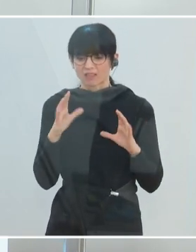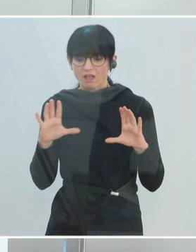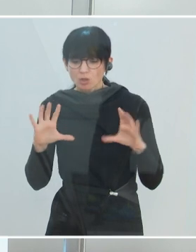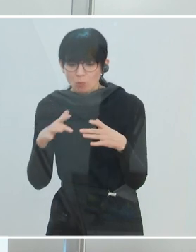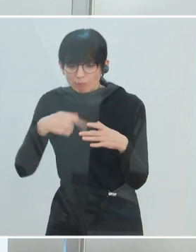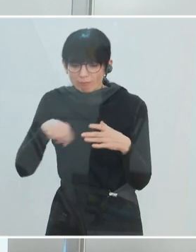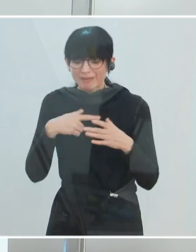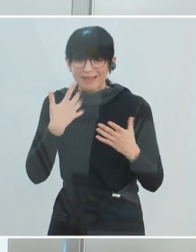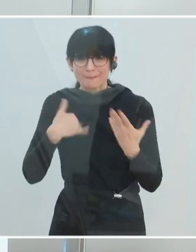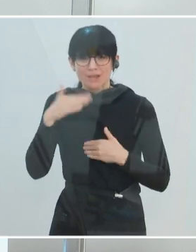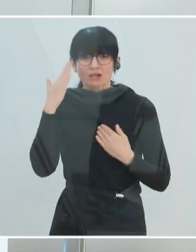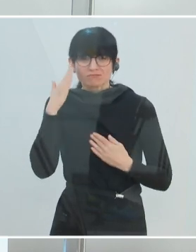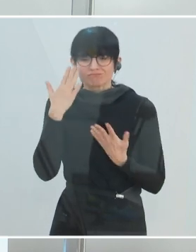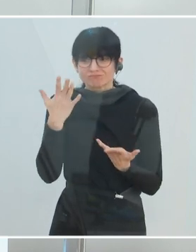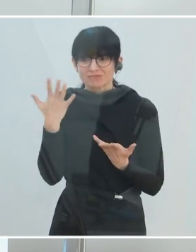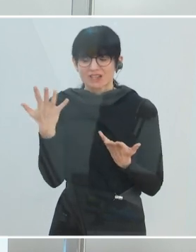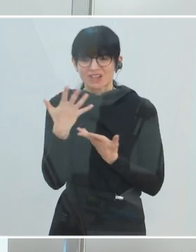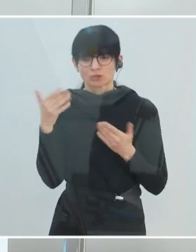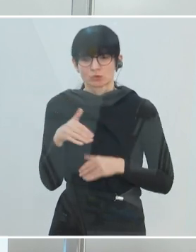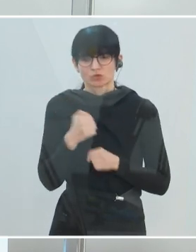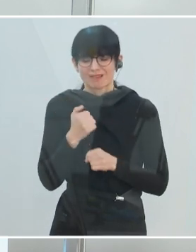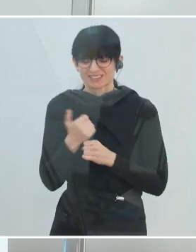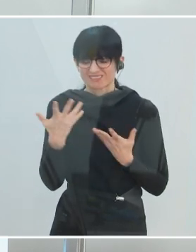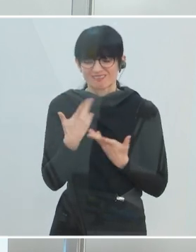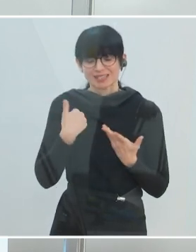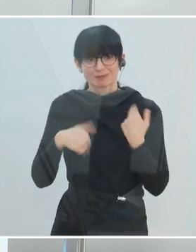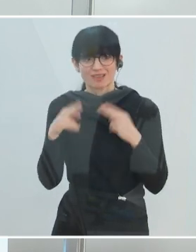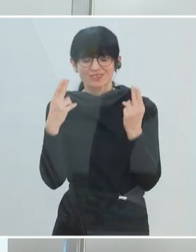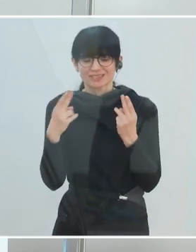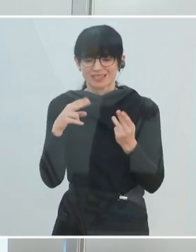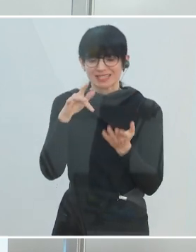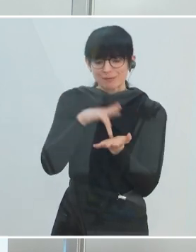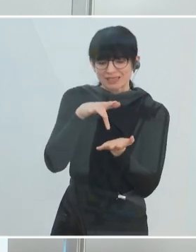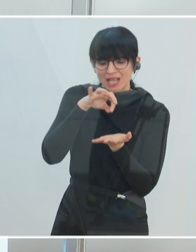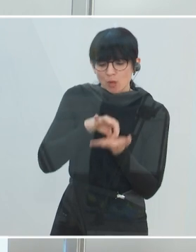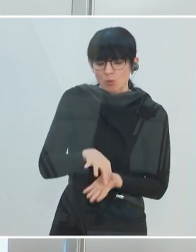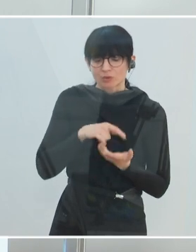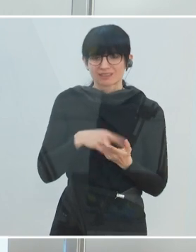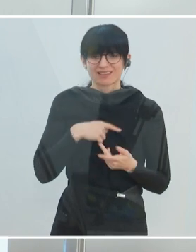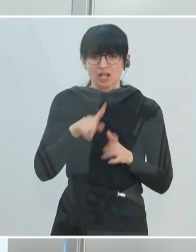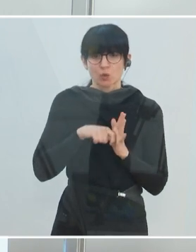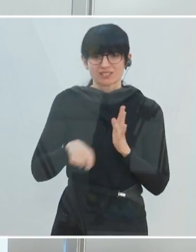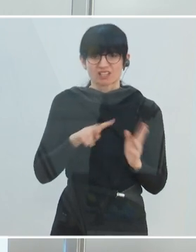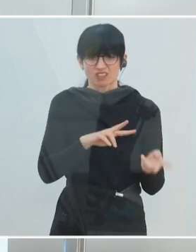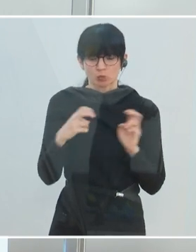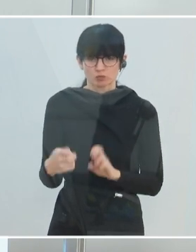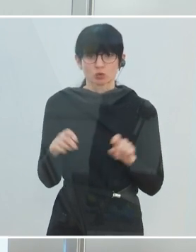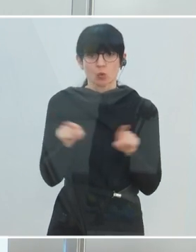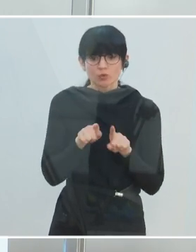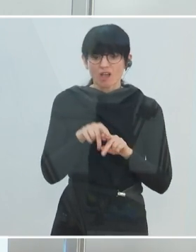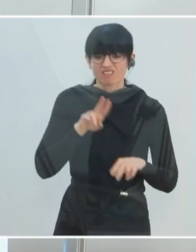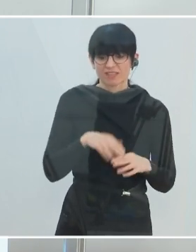noch stärker das in den Mittelpunkt zu stellen, was zu tun ist und das auch konsequent umzusetzen. Und auch bei